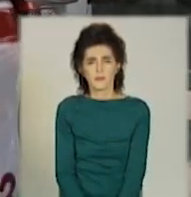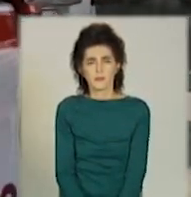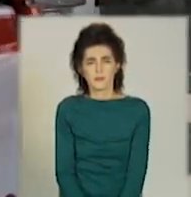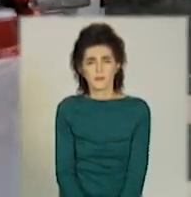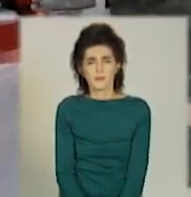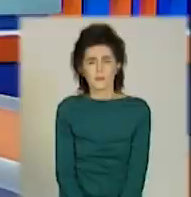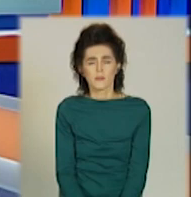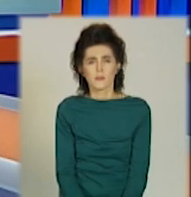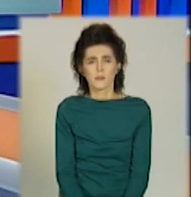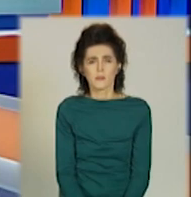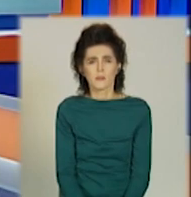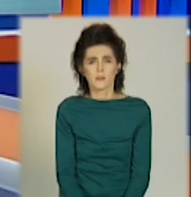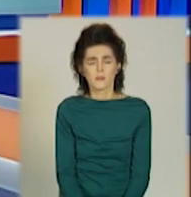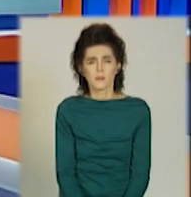«Донбас».